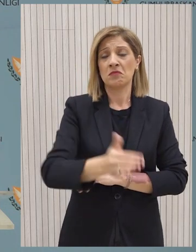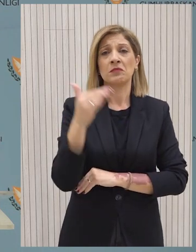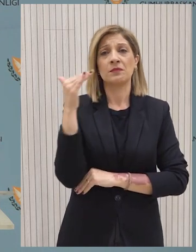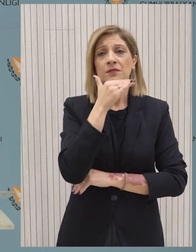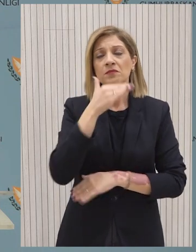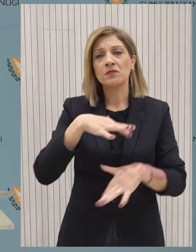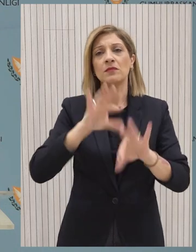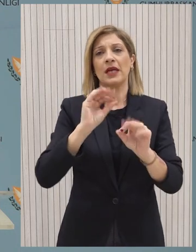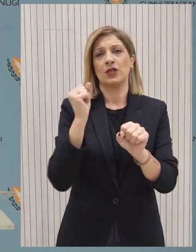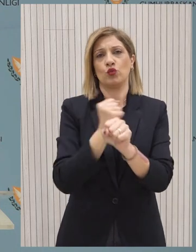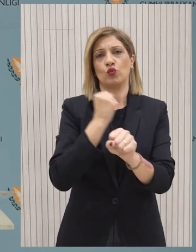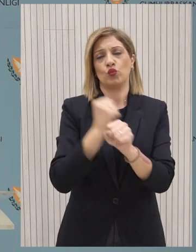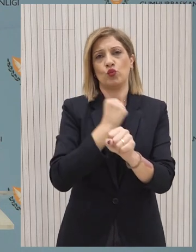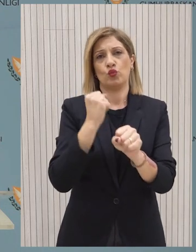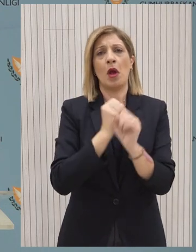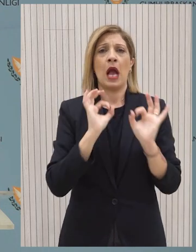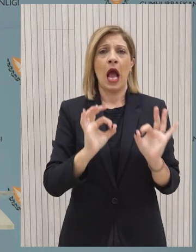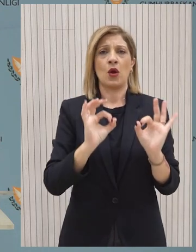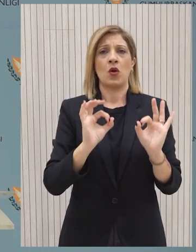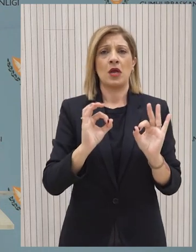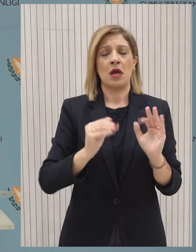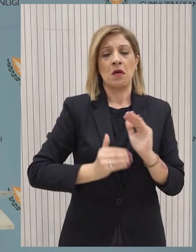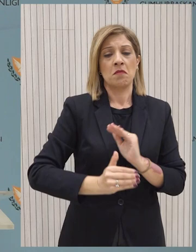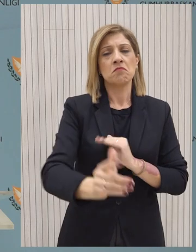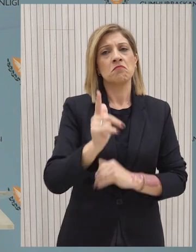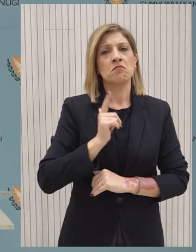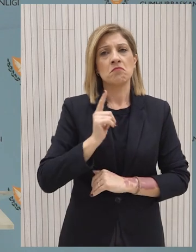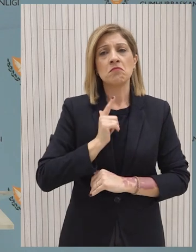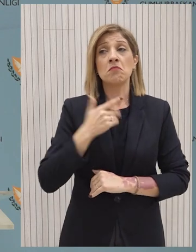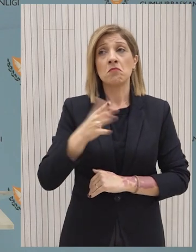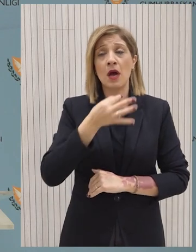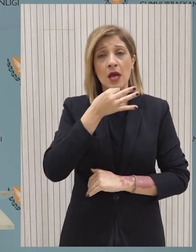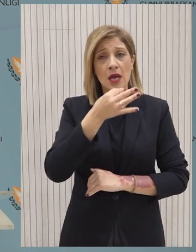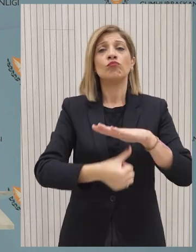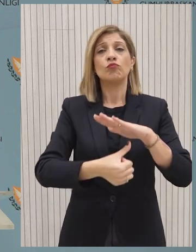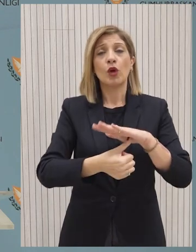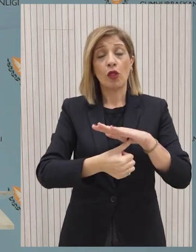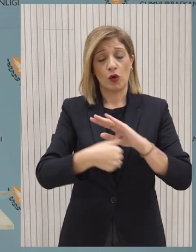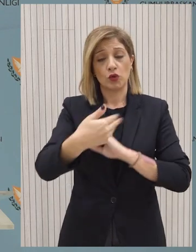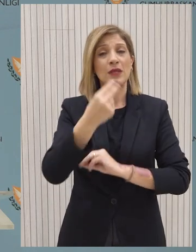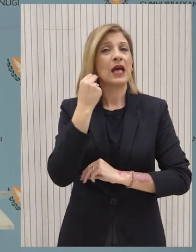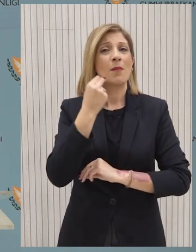τα ζητήματα που ο πρόεδρος της Δημοκρατίας θα συζητήσει και κατά την απόψη τη τηλεφωνική επικοινωνία του με τον Γενικό Γραμματέα.